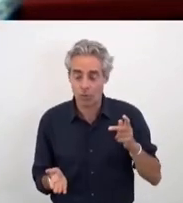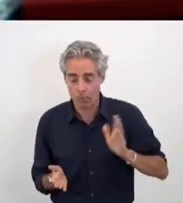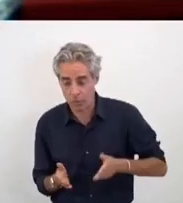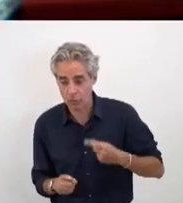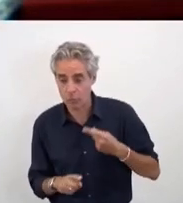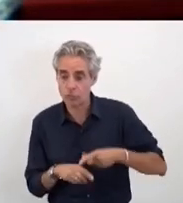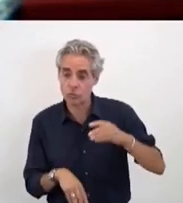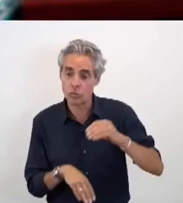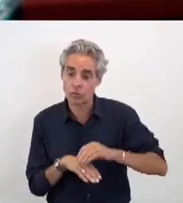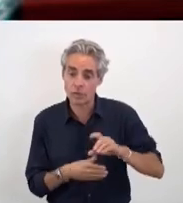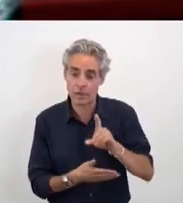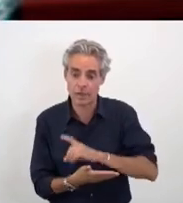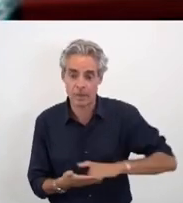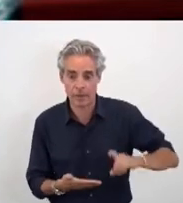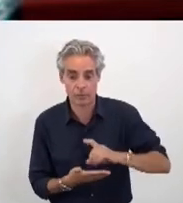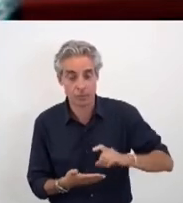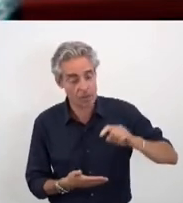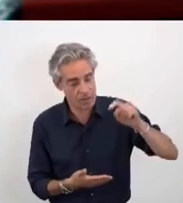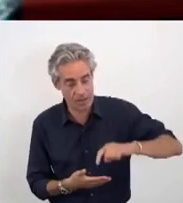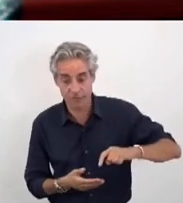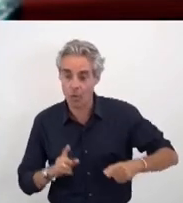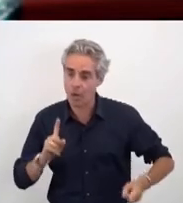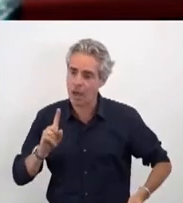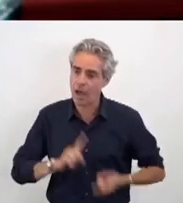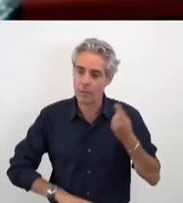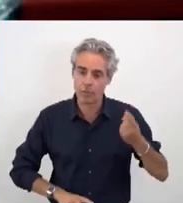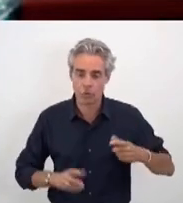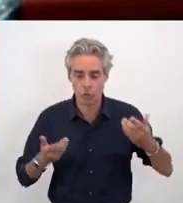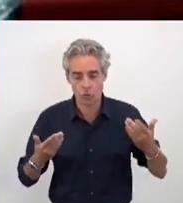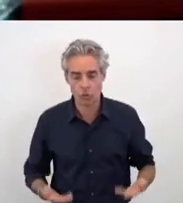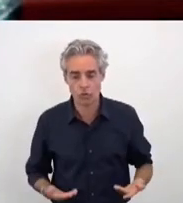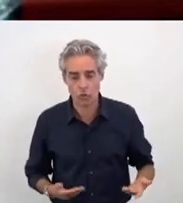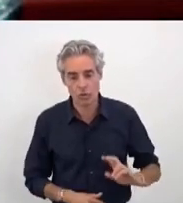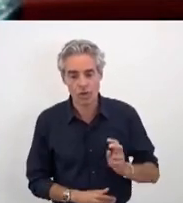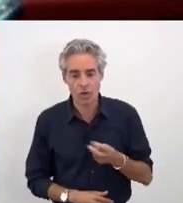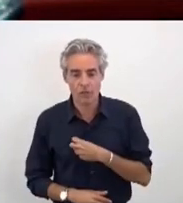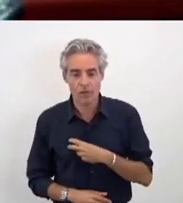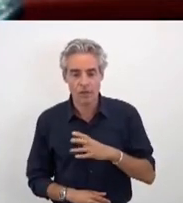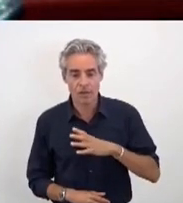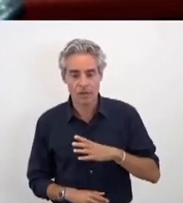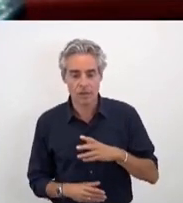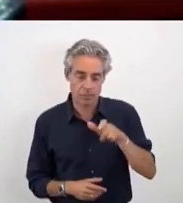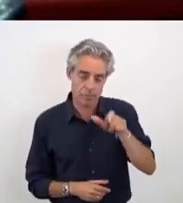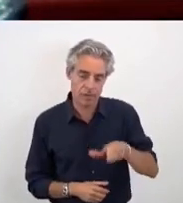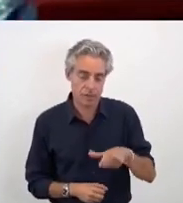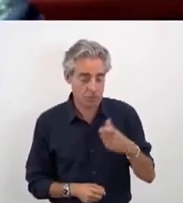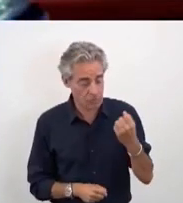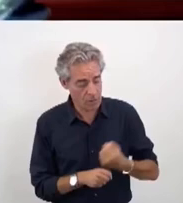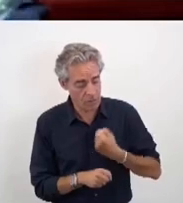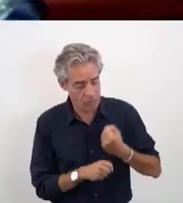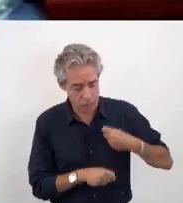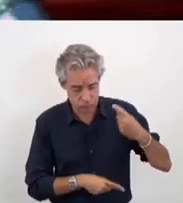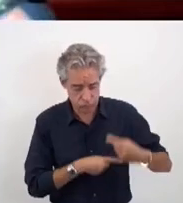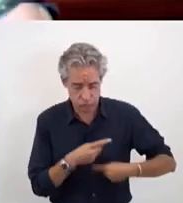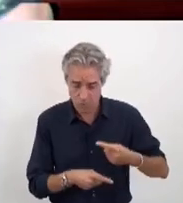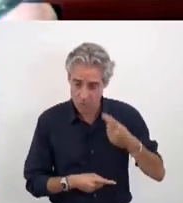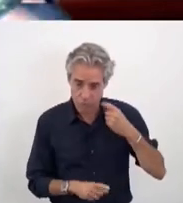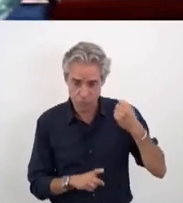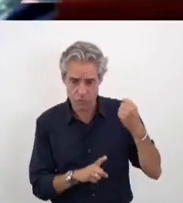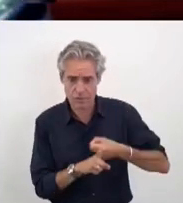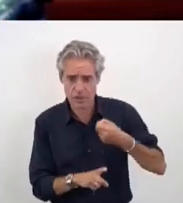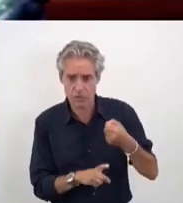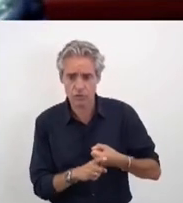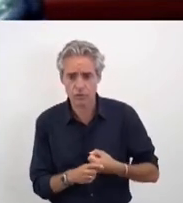départemental. Il est devenu indispensable aujourd'hui qu'il y ait des travaux qui soient produits pour ces luttes